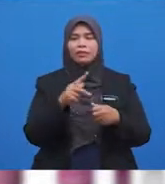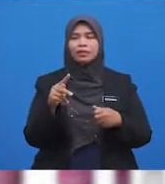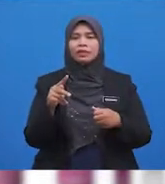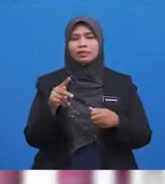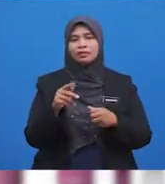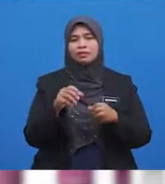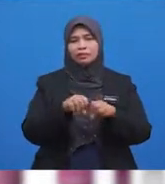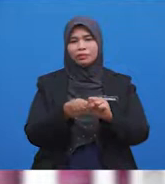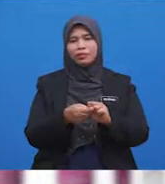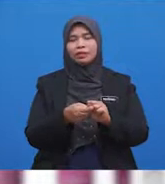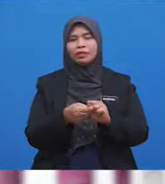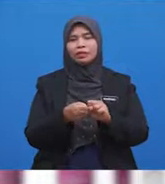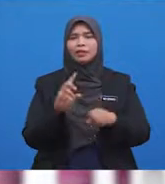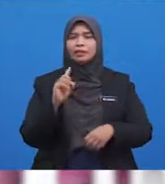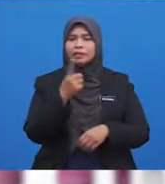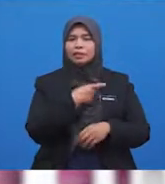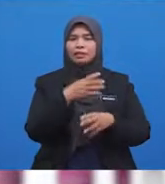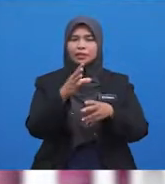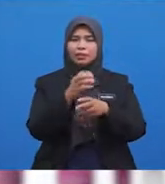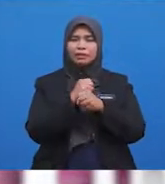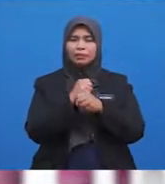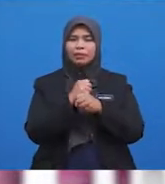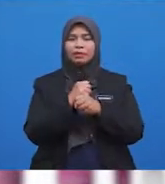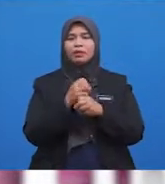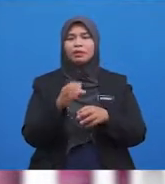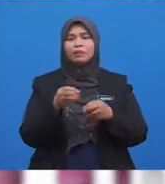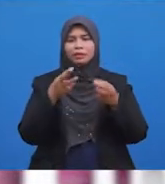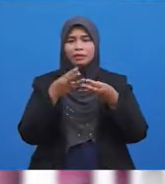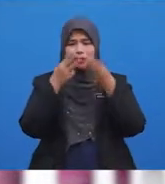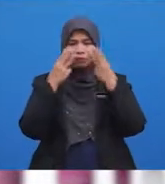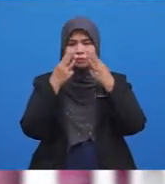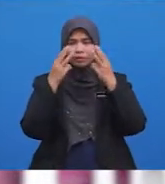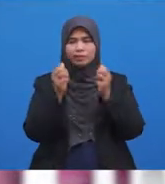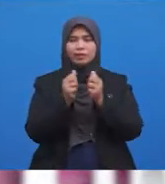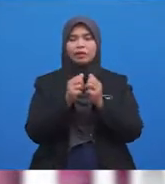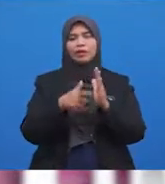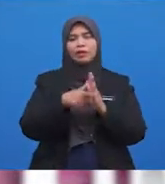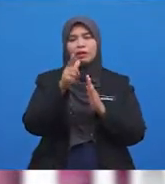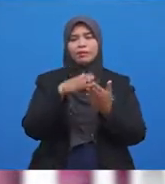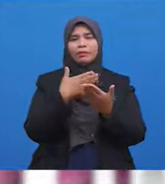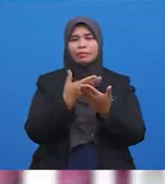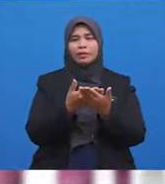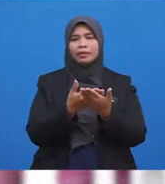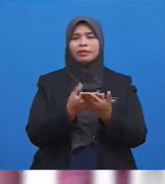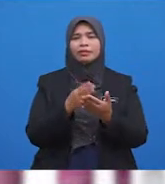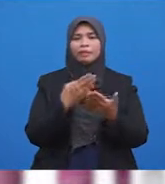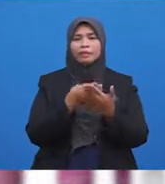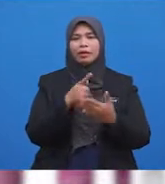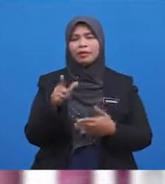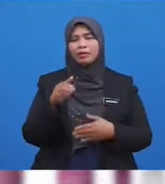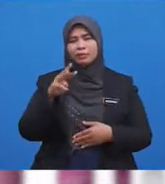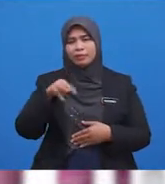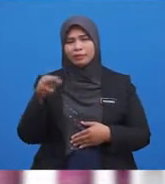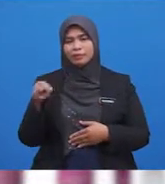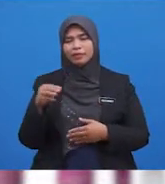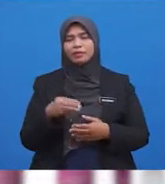Supaya kita dapat mengamil wuduk Dengan lebih sempurna Baiklah murid-murid